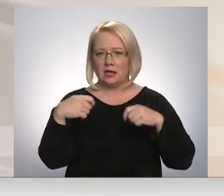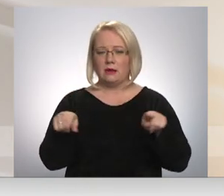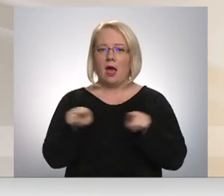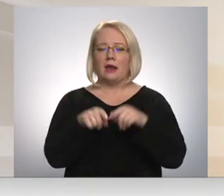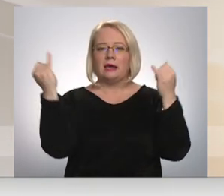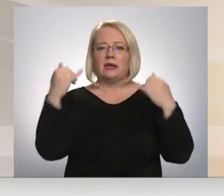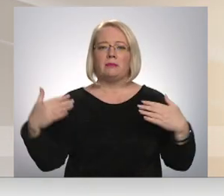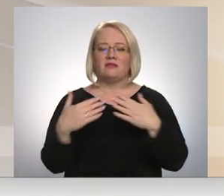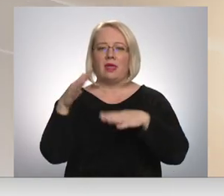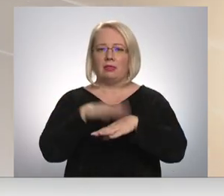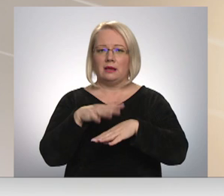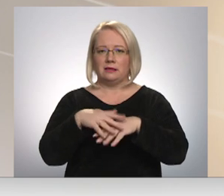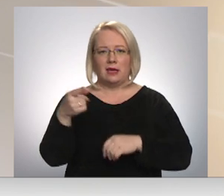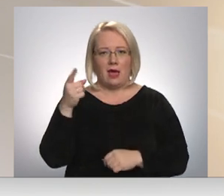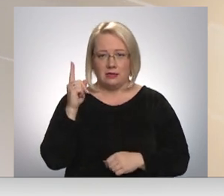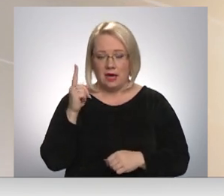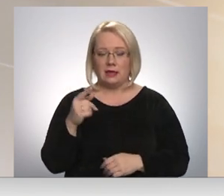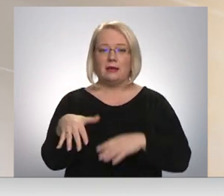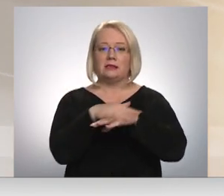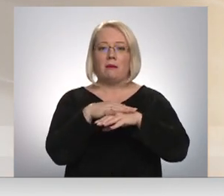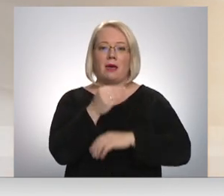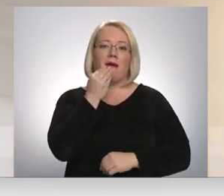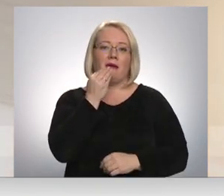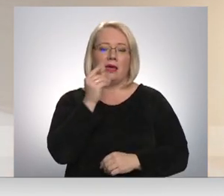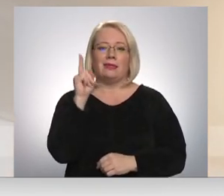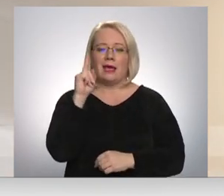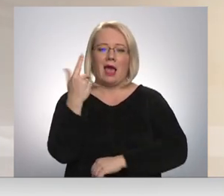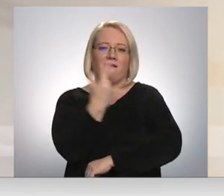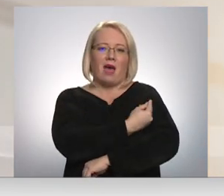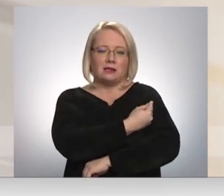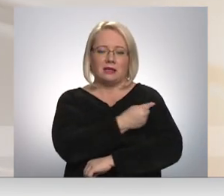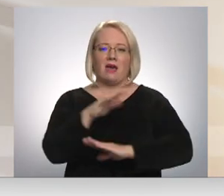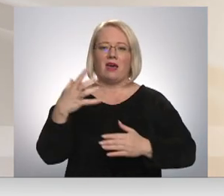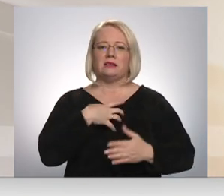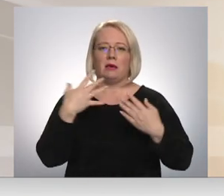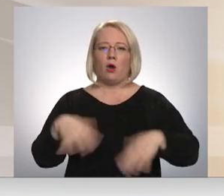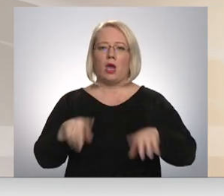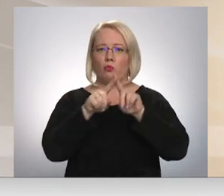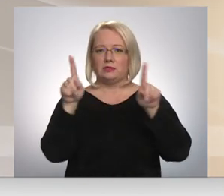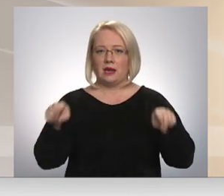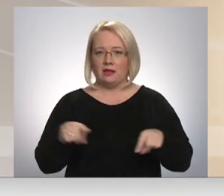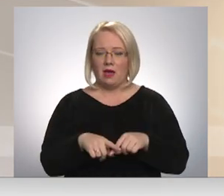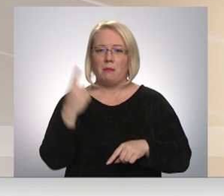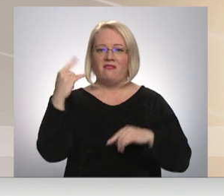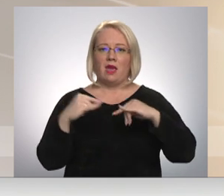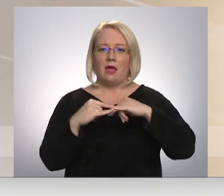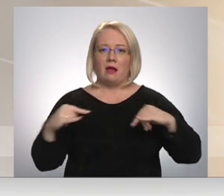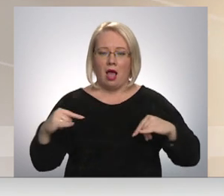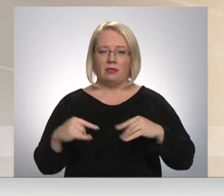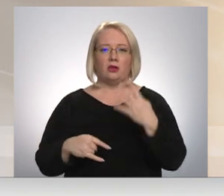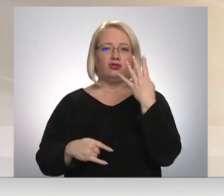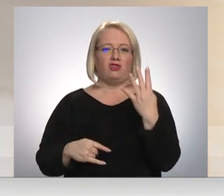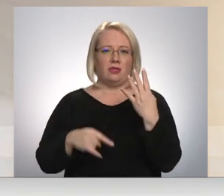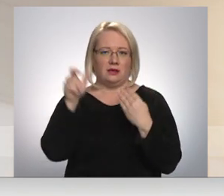Ziemassvētku tirdziņi. Sabiedriskā ēdināšana tikai ar vakcinācijas vai pārslamošanas certifikātu. Pie viena galdiņa nevairāk kā četras